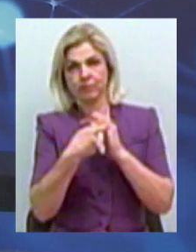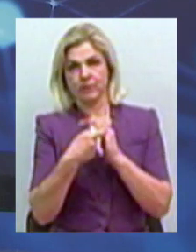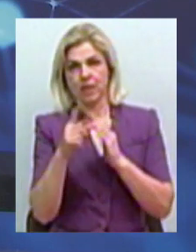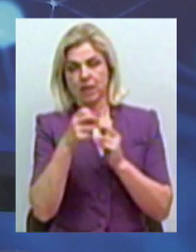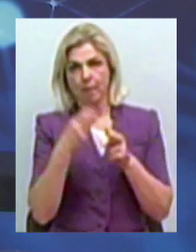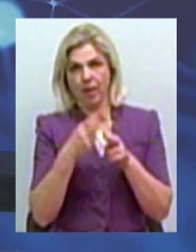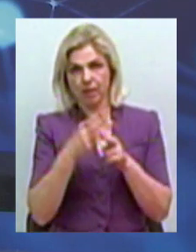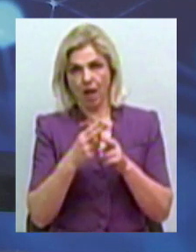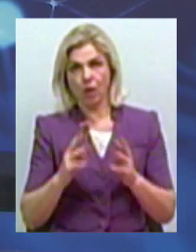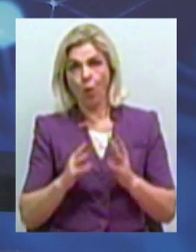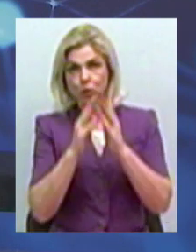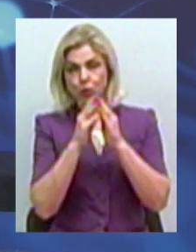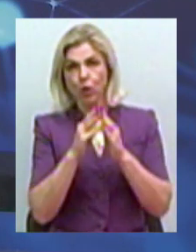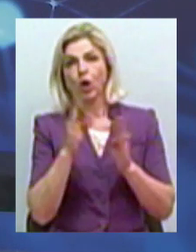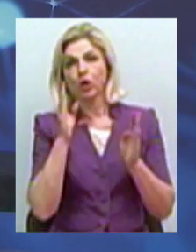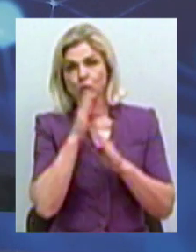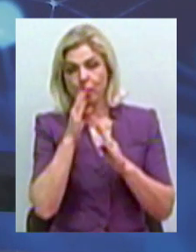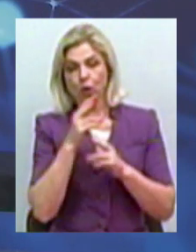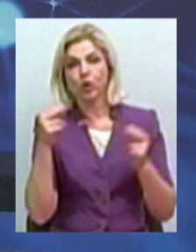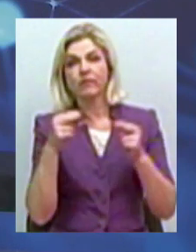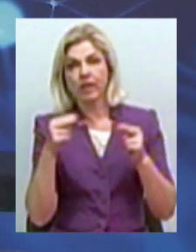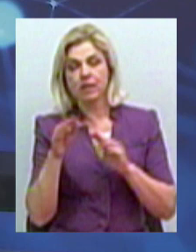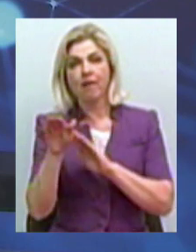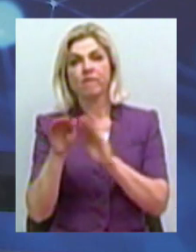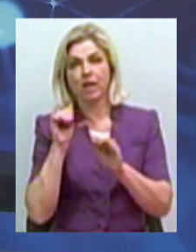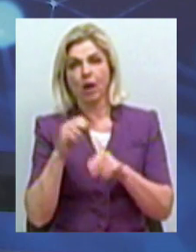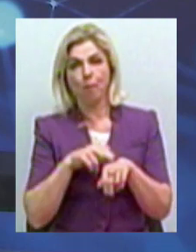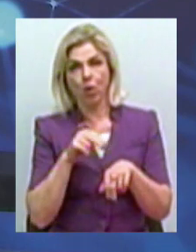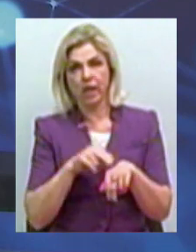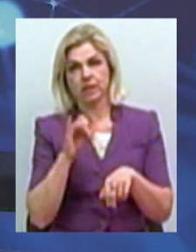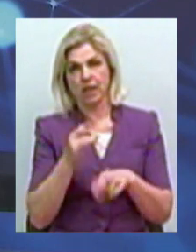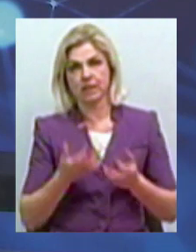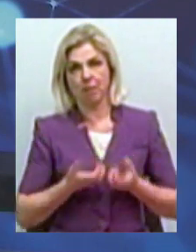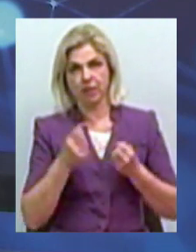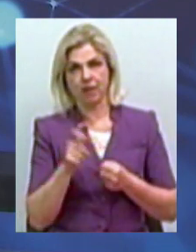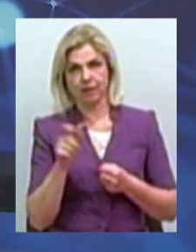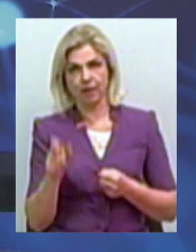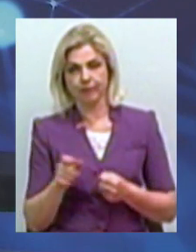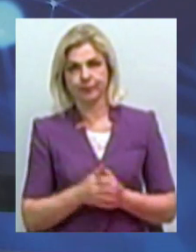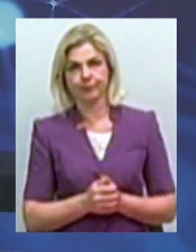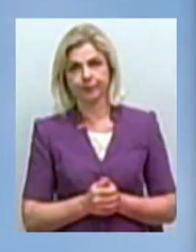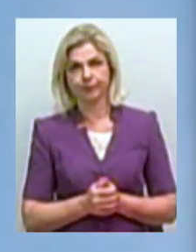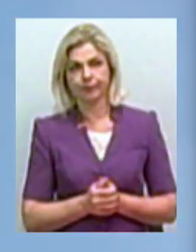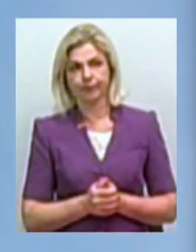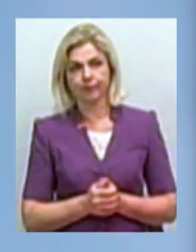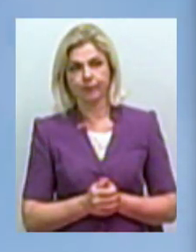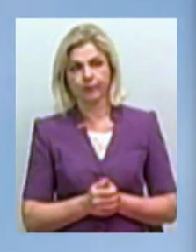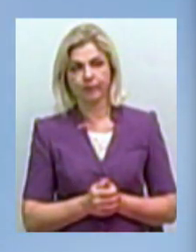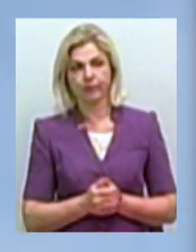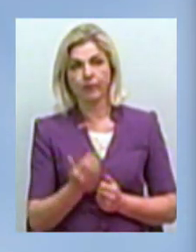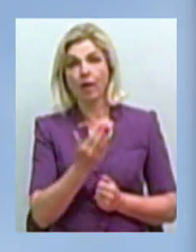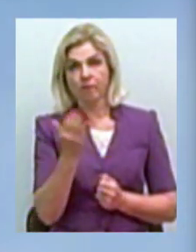конструкцію. Випадкові свідки викликали поліцію та рятувальників. Ви можете